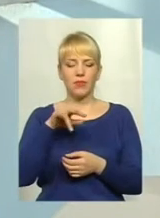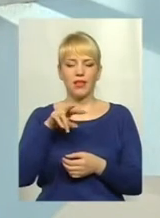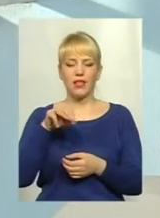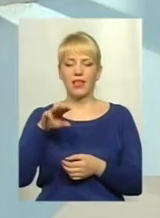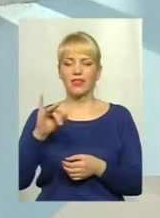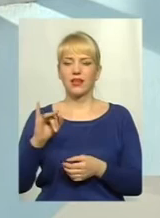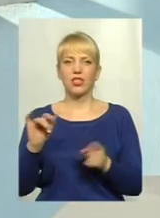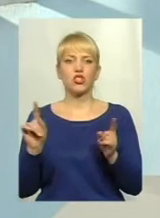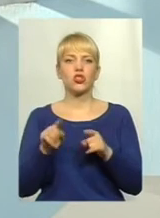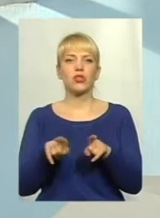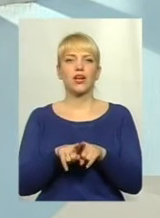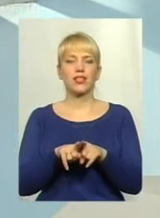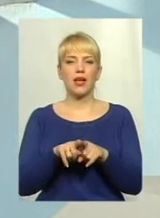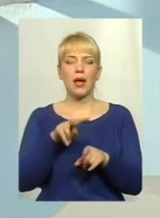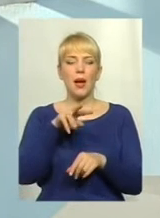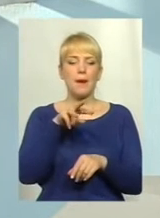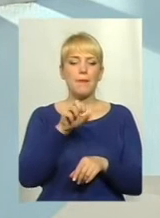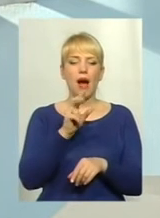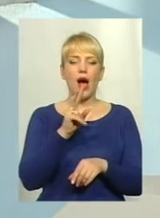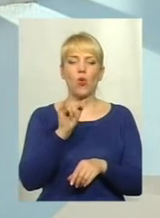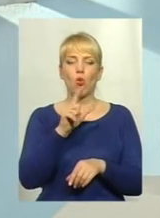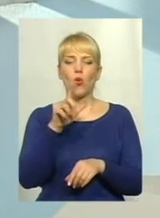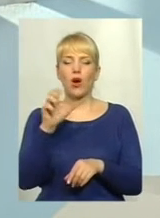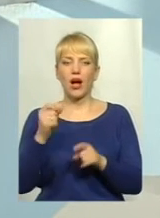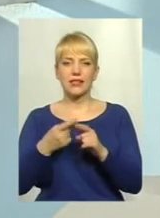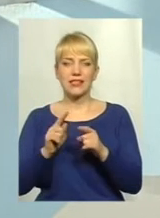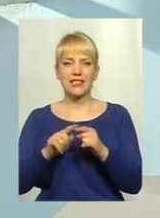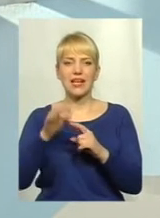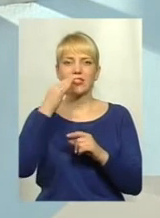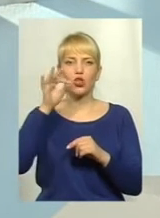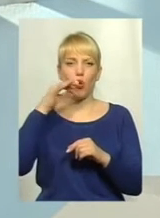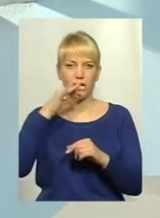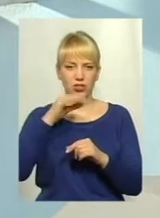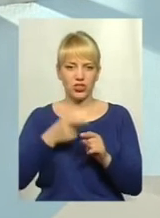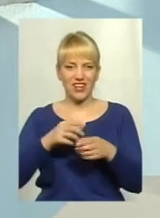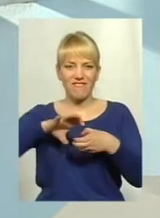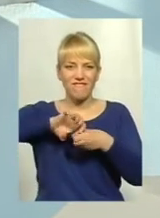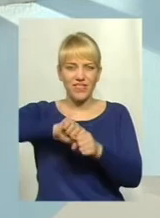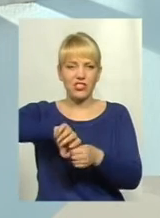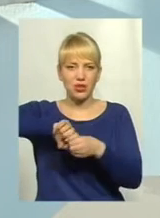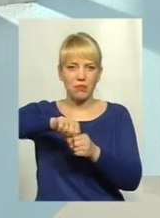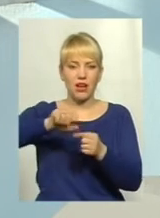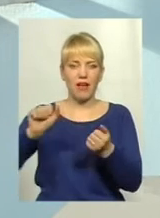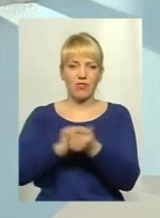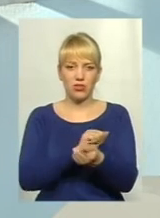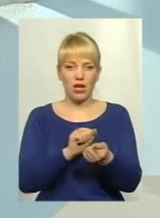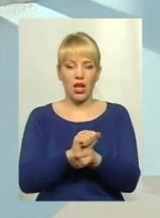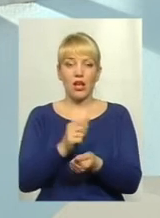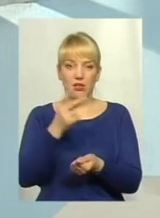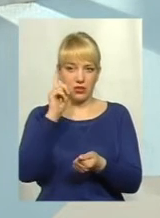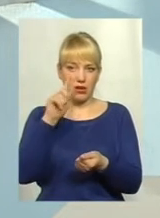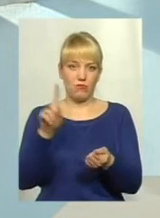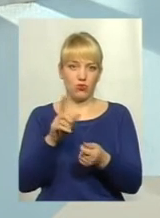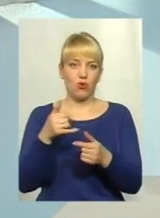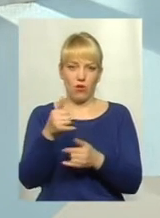вижимки від соняшника, там дійсно є олія. Будь-яка олія, ми вже зараз багато бачимо передачу, навіть коли ми жаримо щось на олії,